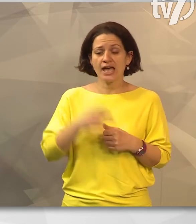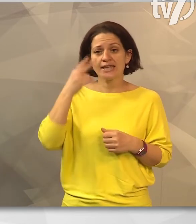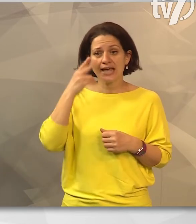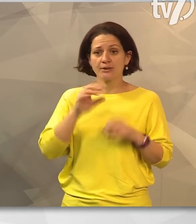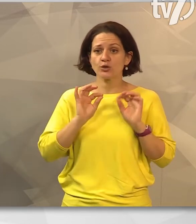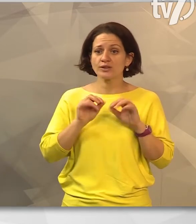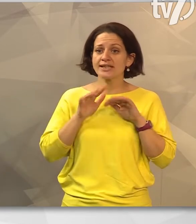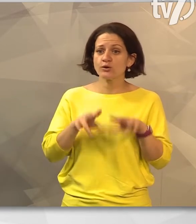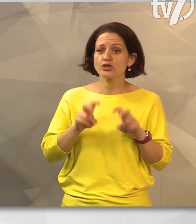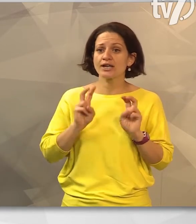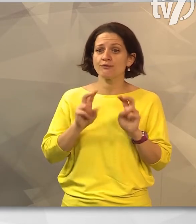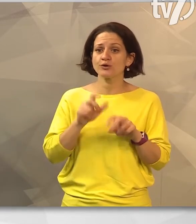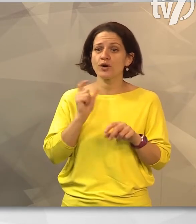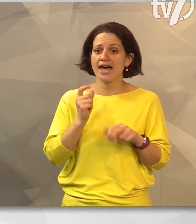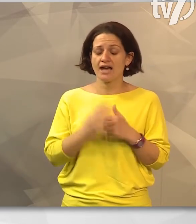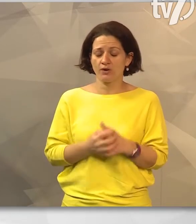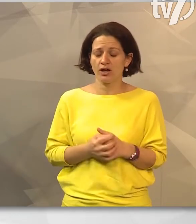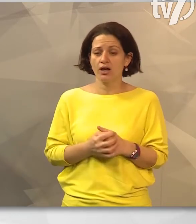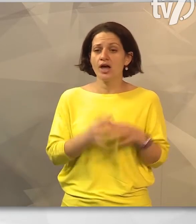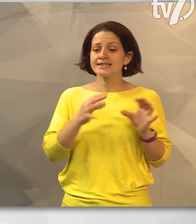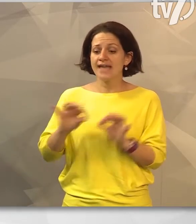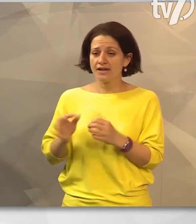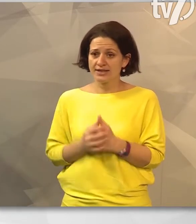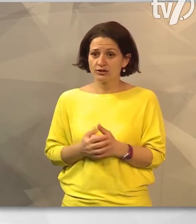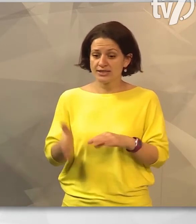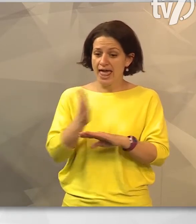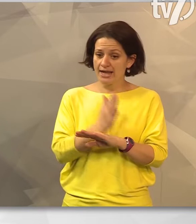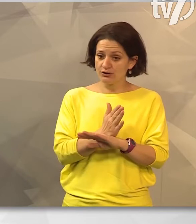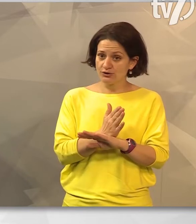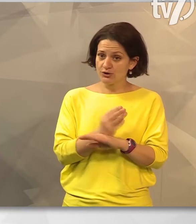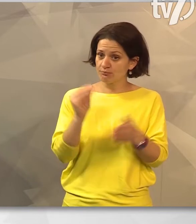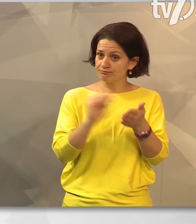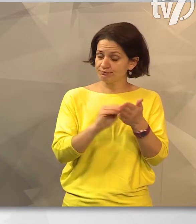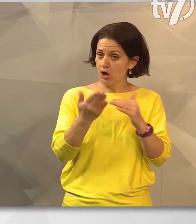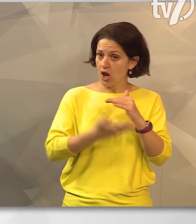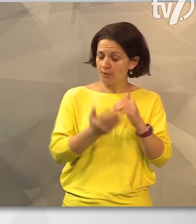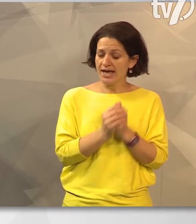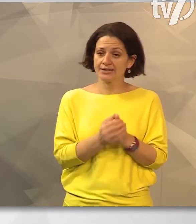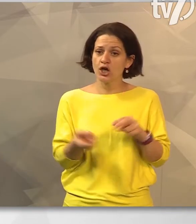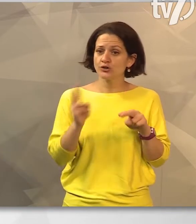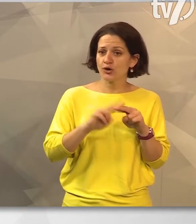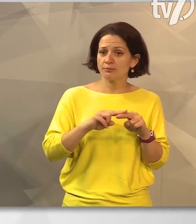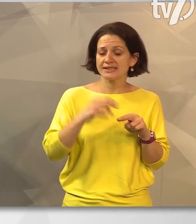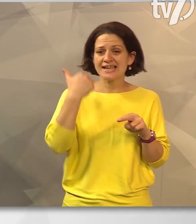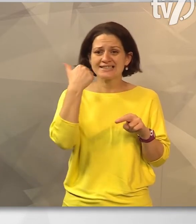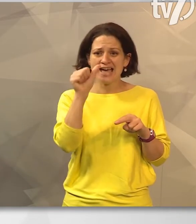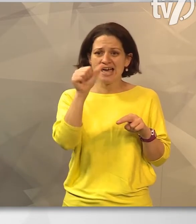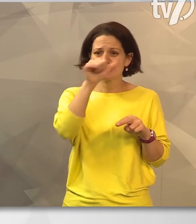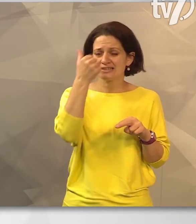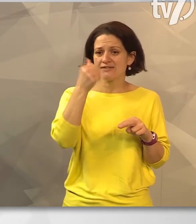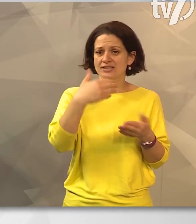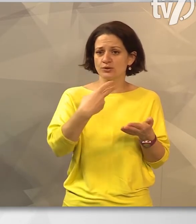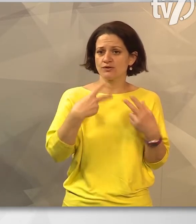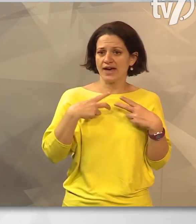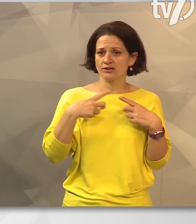jelmezes jótékonysági futógálával, amelyre a szervezők az előzetes bejelentkezések alapján több mint száz nevezőt